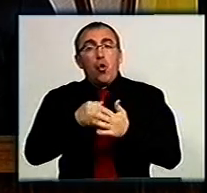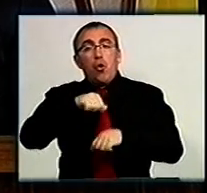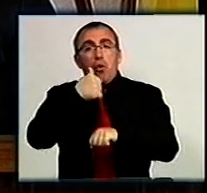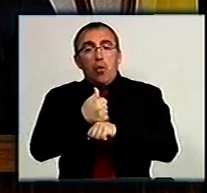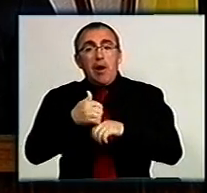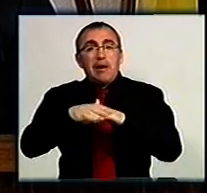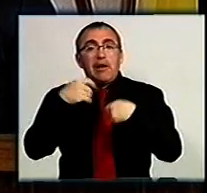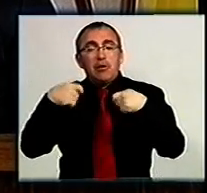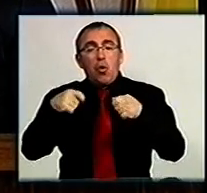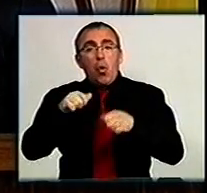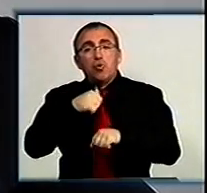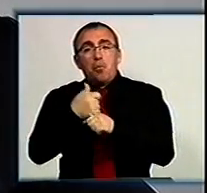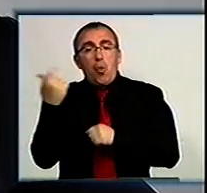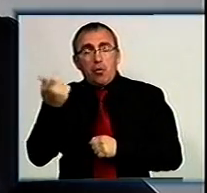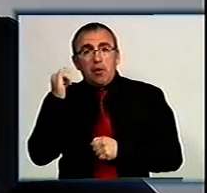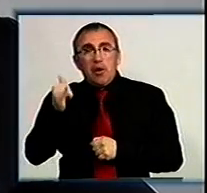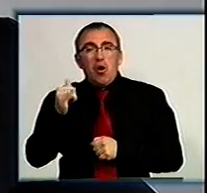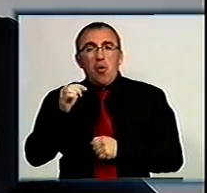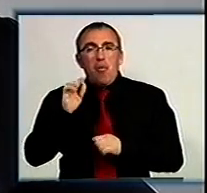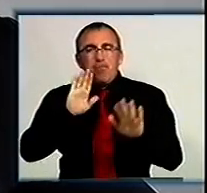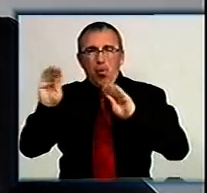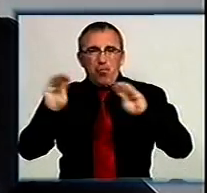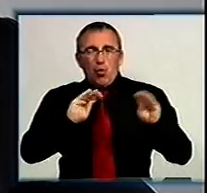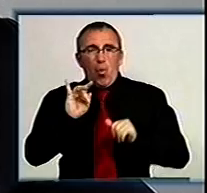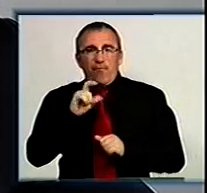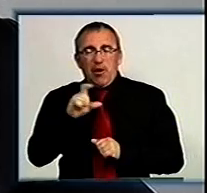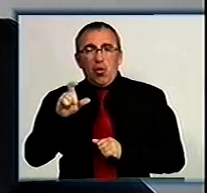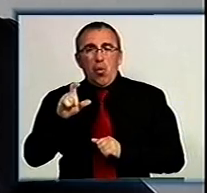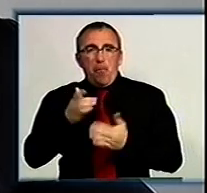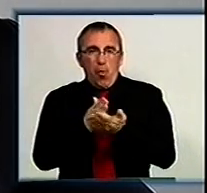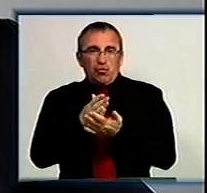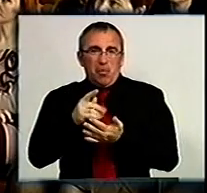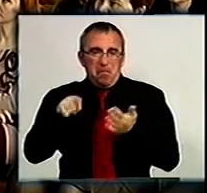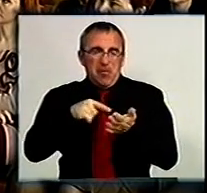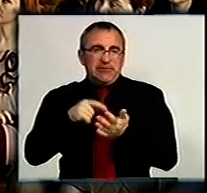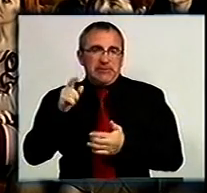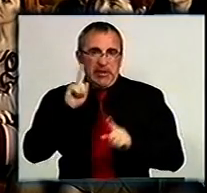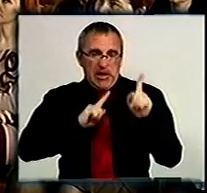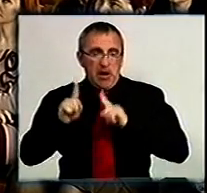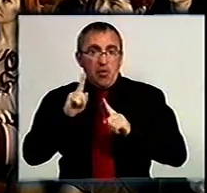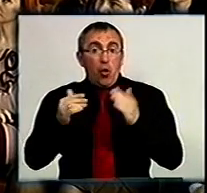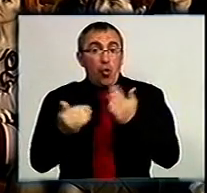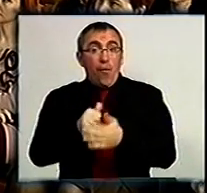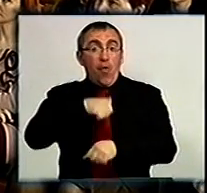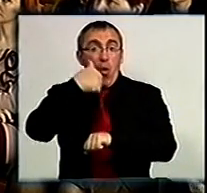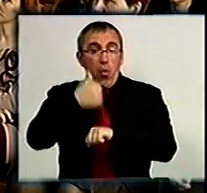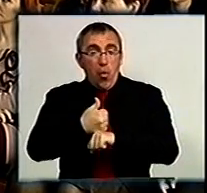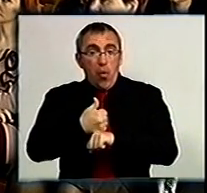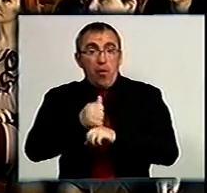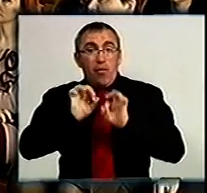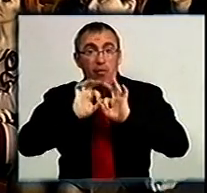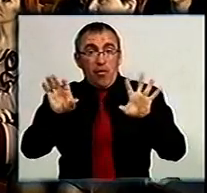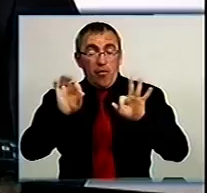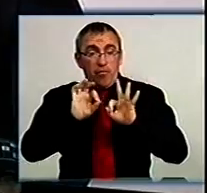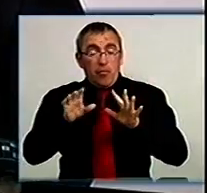ринкового господарства та побутових послуг Кіровоградської міськради. Серед першочергових завдань, які новий голова окреслив перед